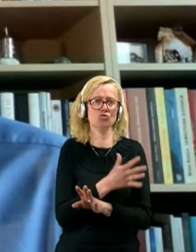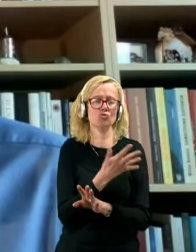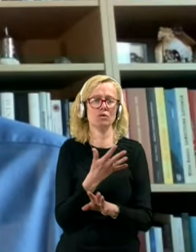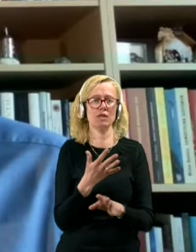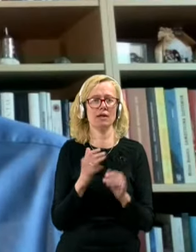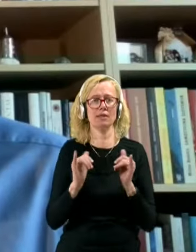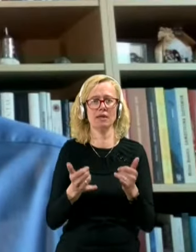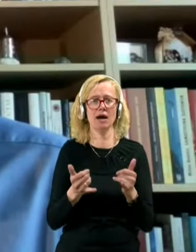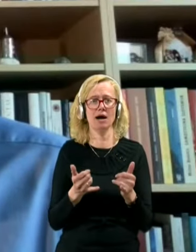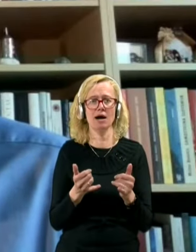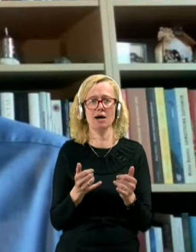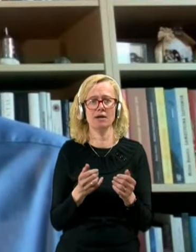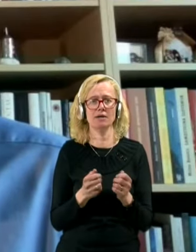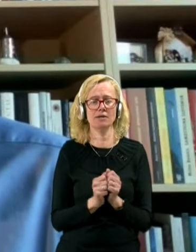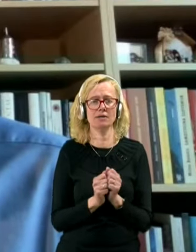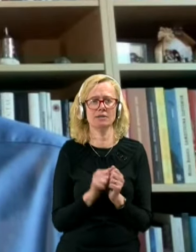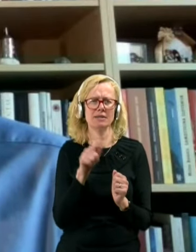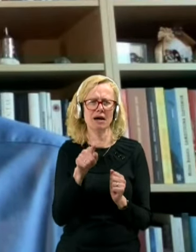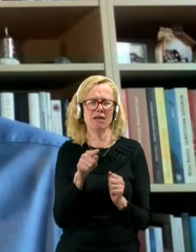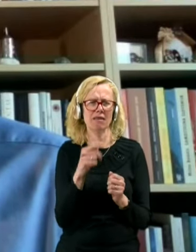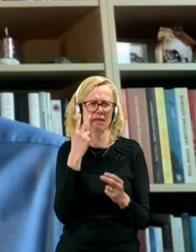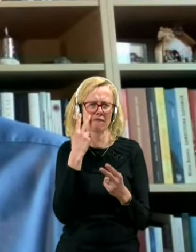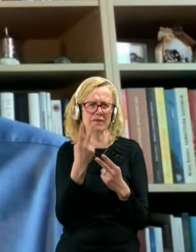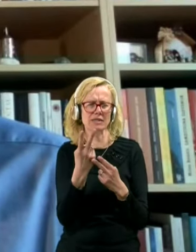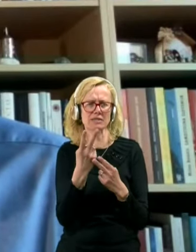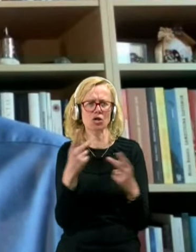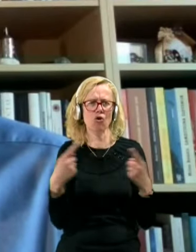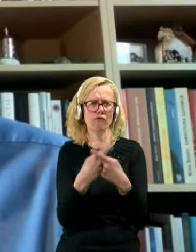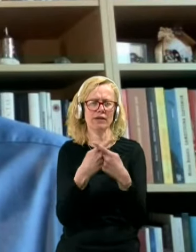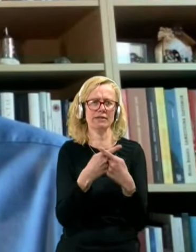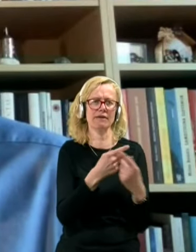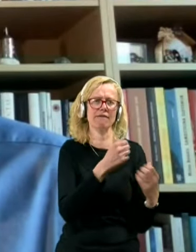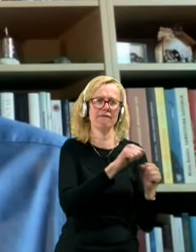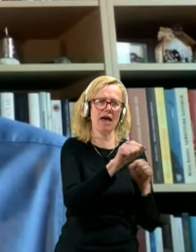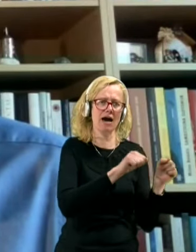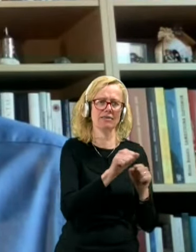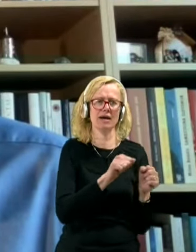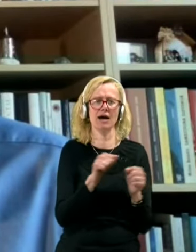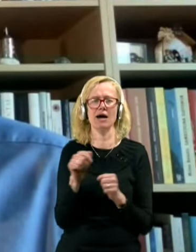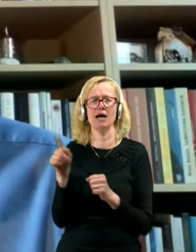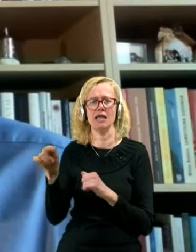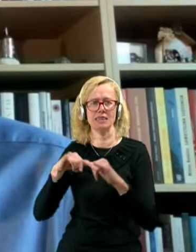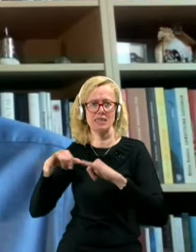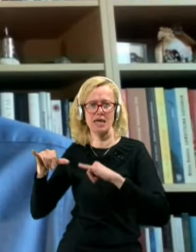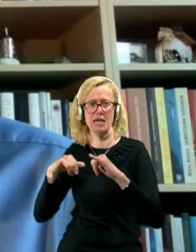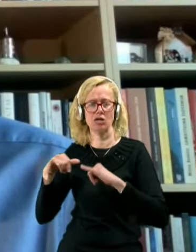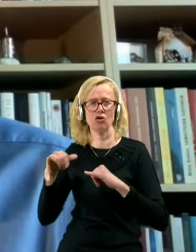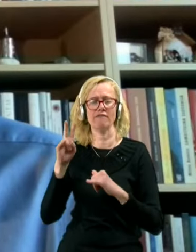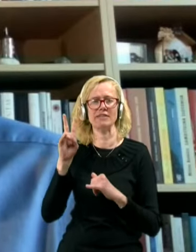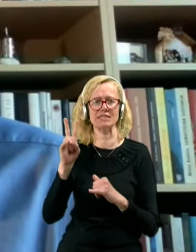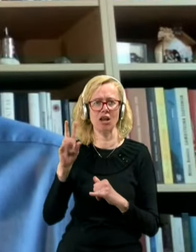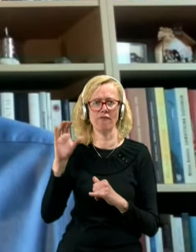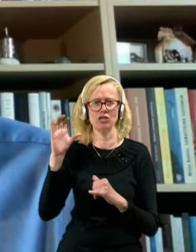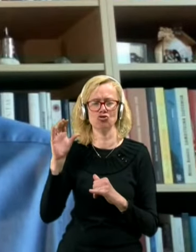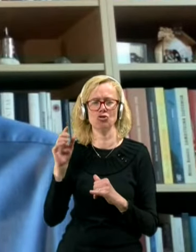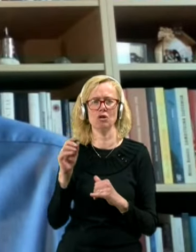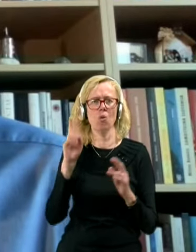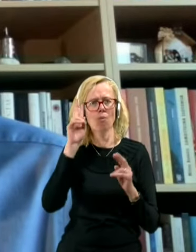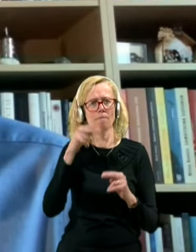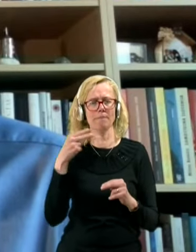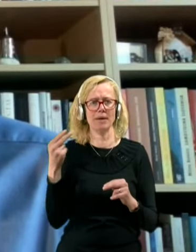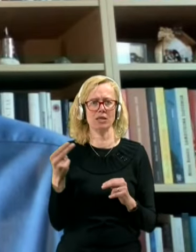ta nek navidezni konflikt med vlado in pa direktorem Veselinovičem umetno